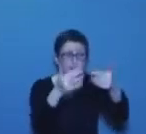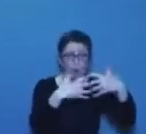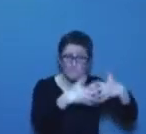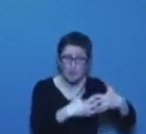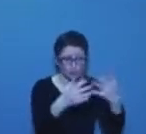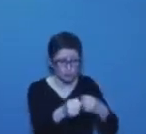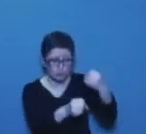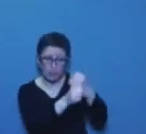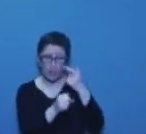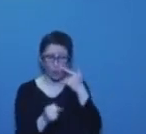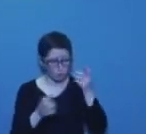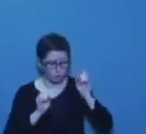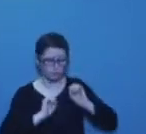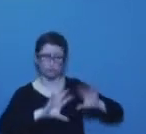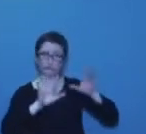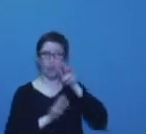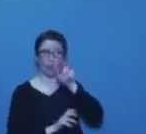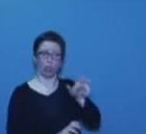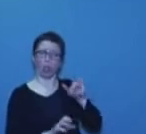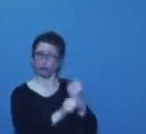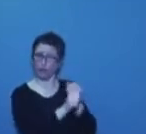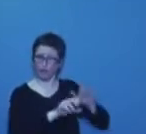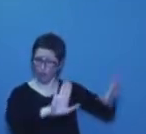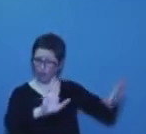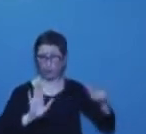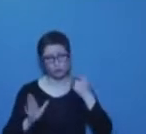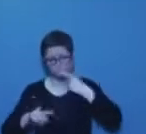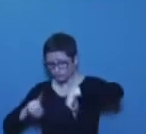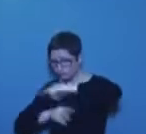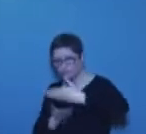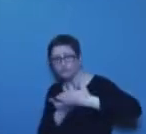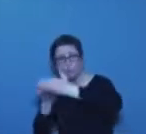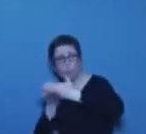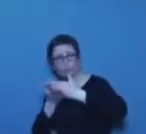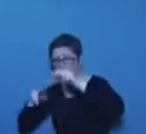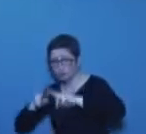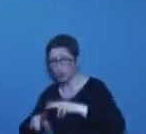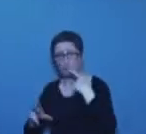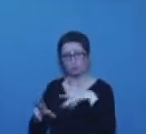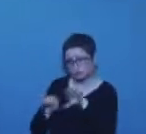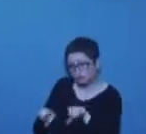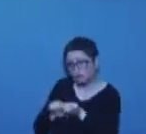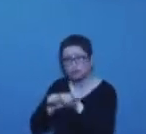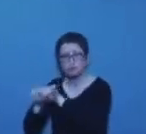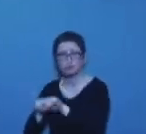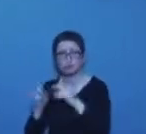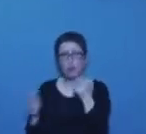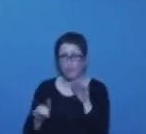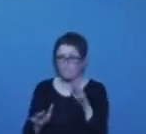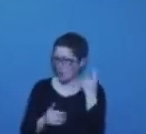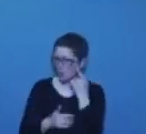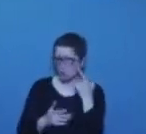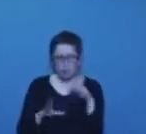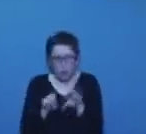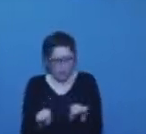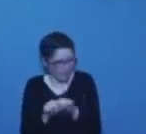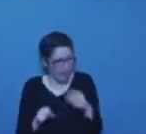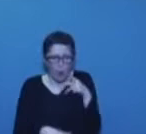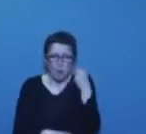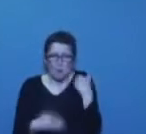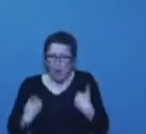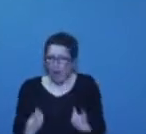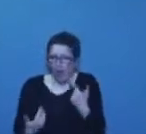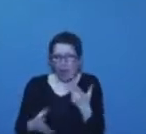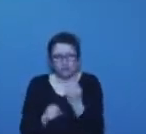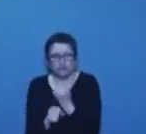pour faire l'essentiel du boulot. Et on se partagera ce qui aura été créé, mais vous aurez toujours du travail humain, à un bout ou à un